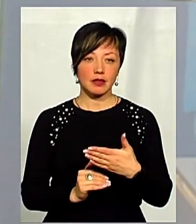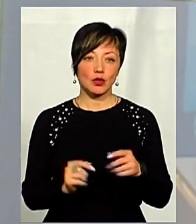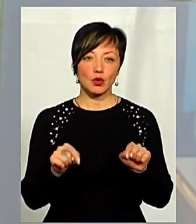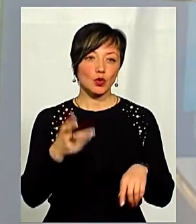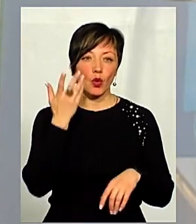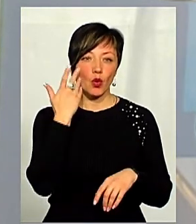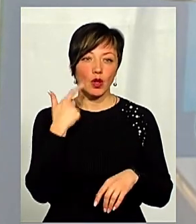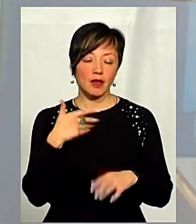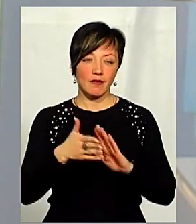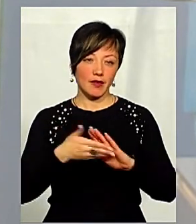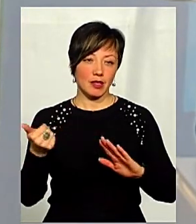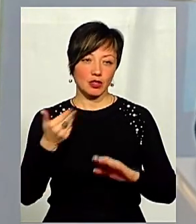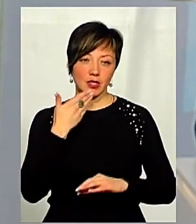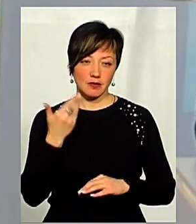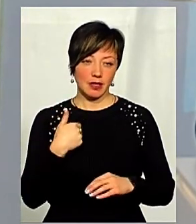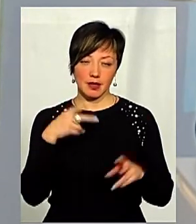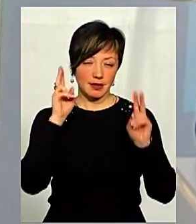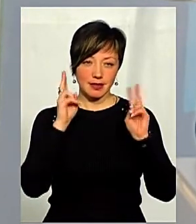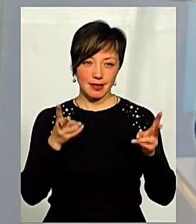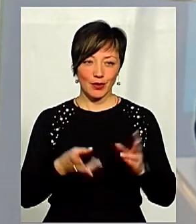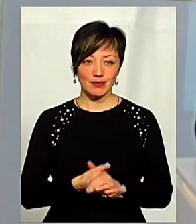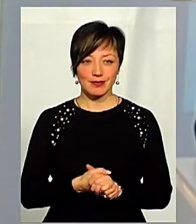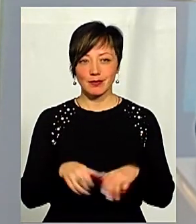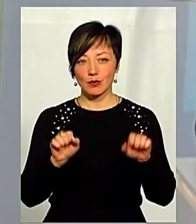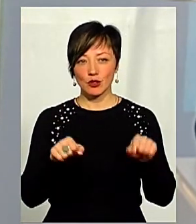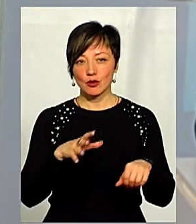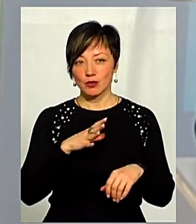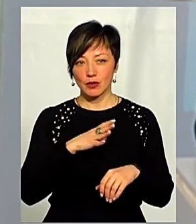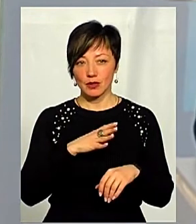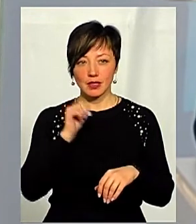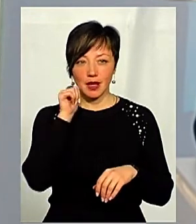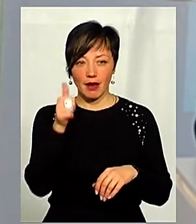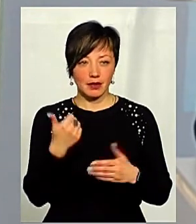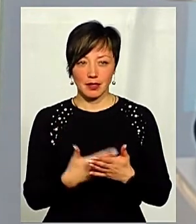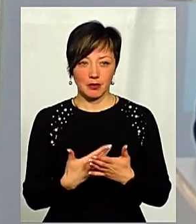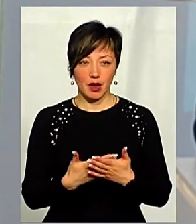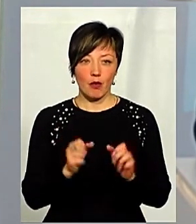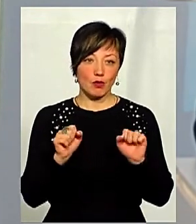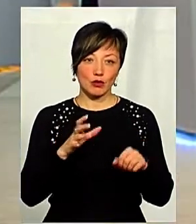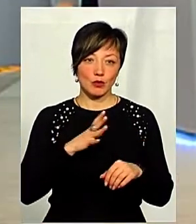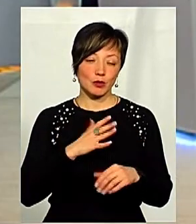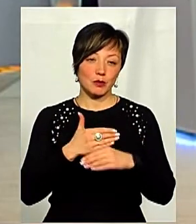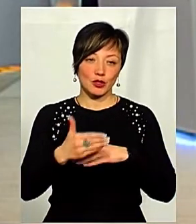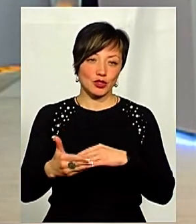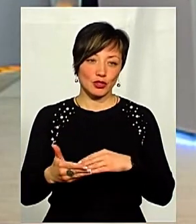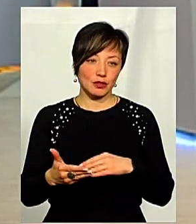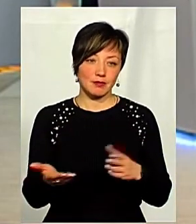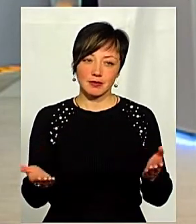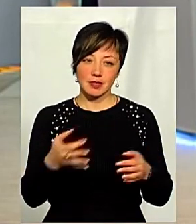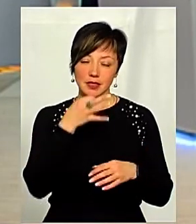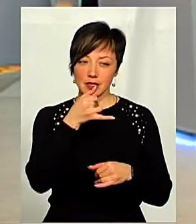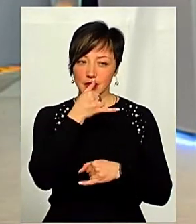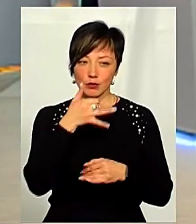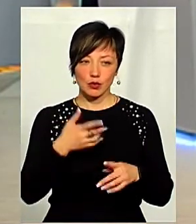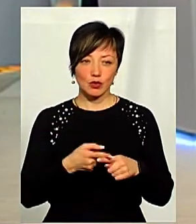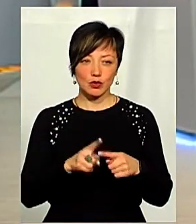Тут, коли він мене викличе на цей звіт, я цього не знаю. Це може бути навіть і завтра, наприклад. А може бути і пізніше. Я цього вам